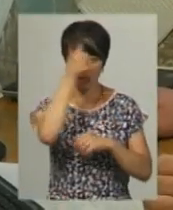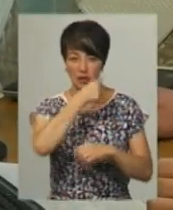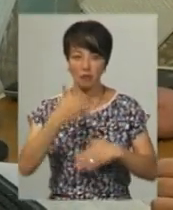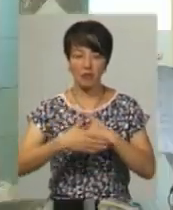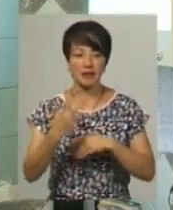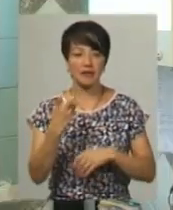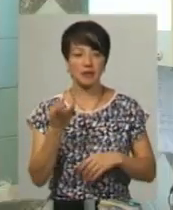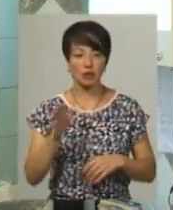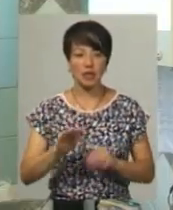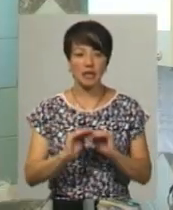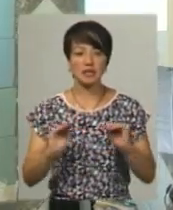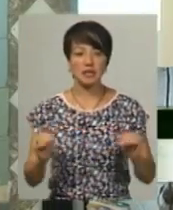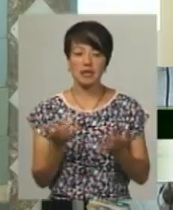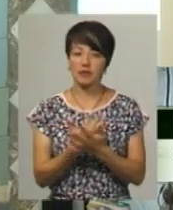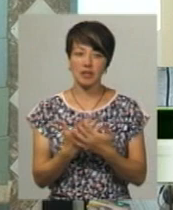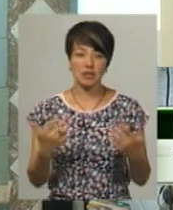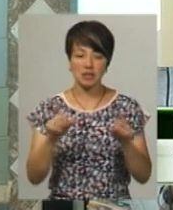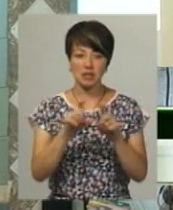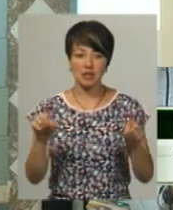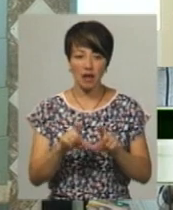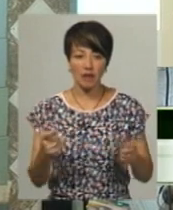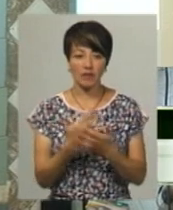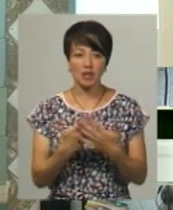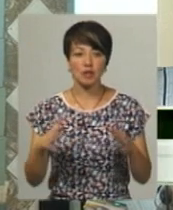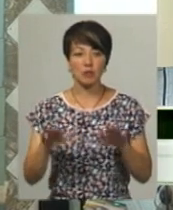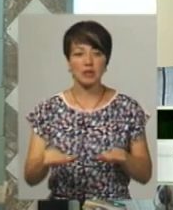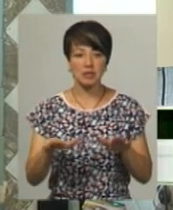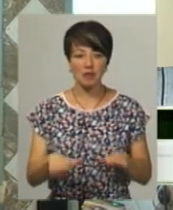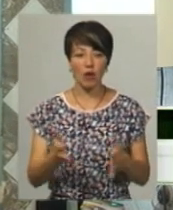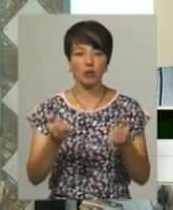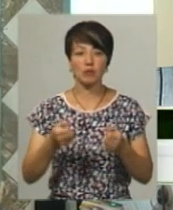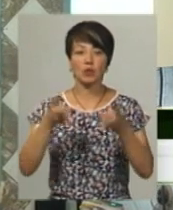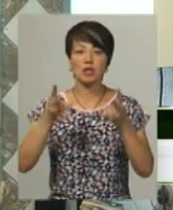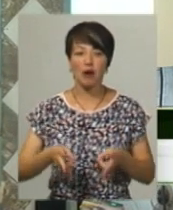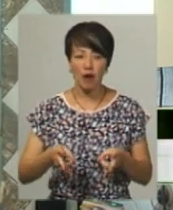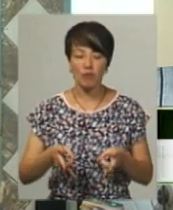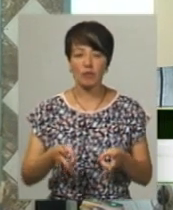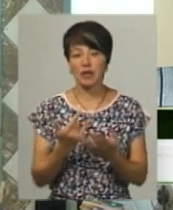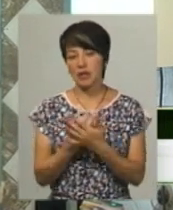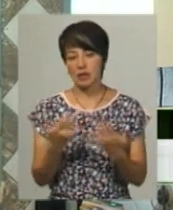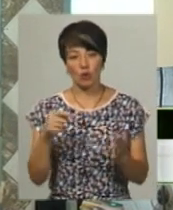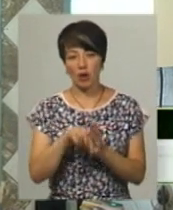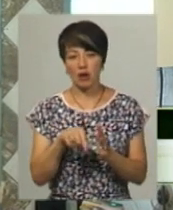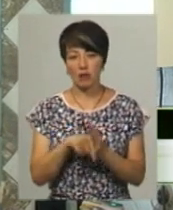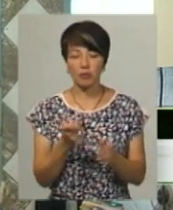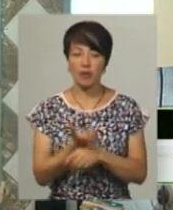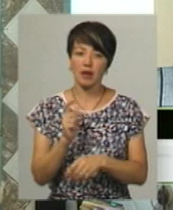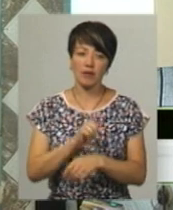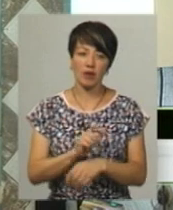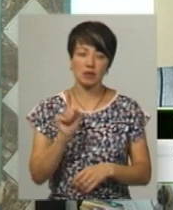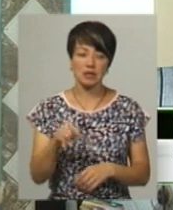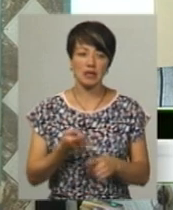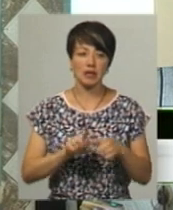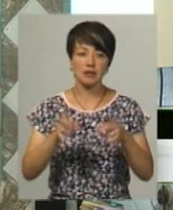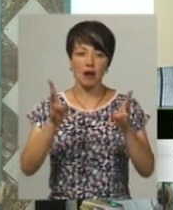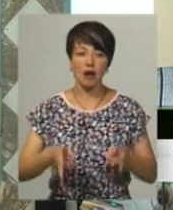близько 200. Діти в різних закладах, в різних місцях отримують травми різного характеру. Переважна більшість